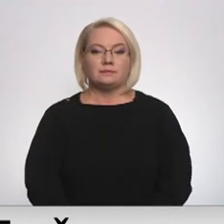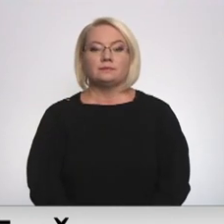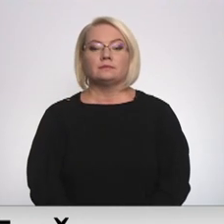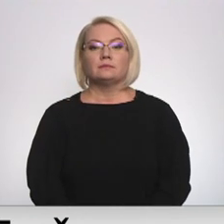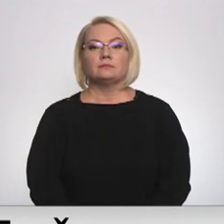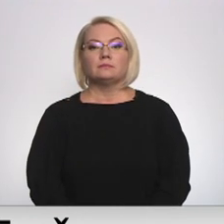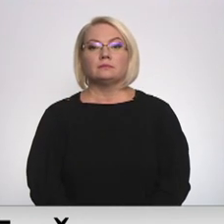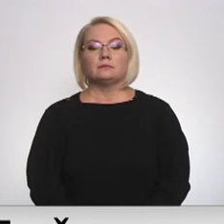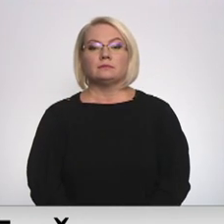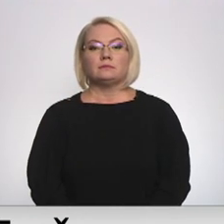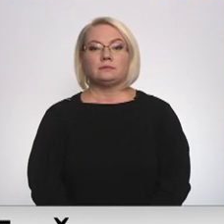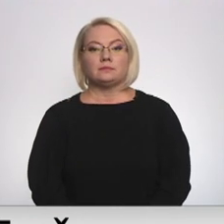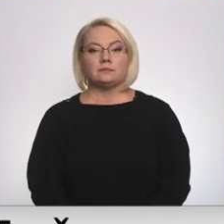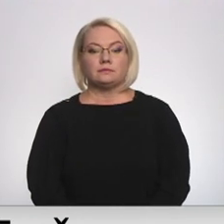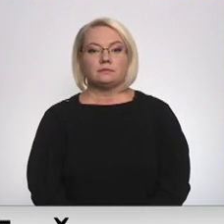Andersons, Zemgals reģionālā televīzija.